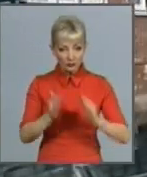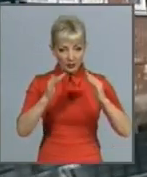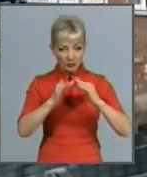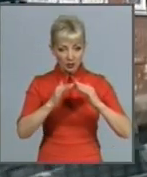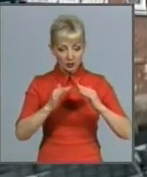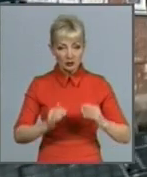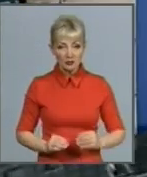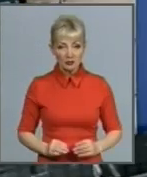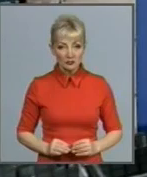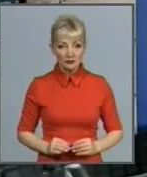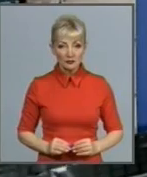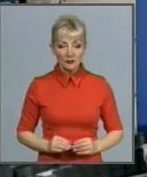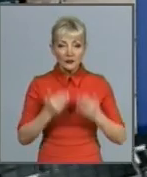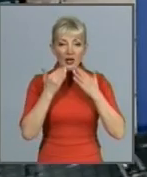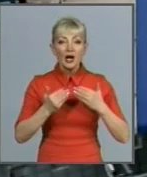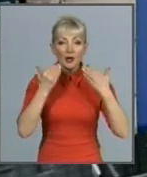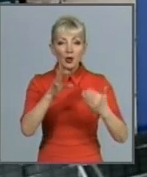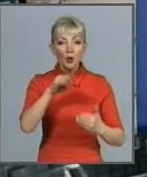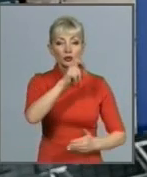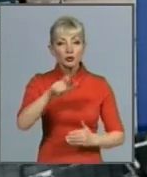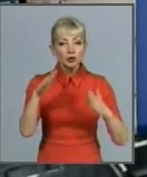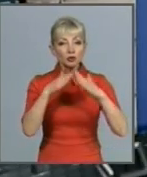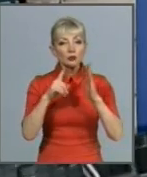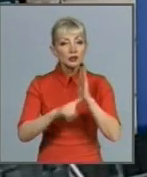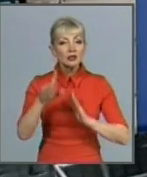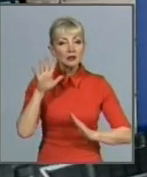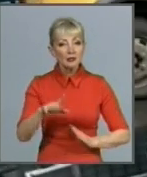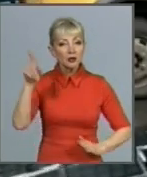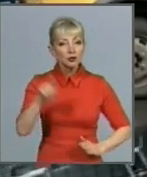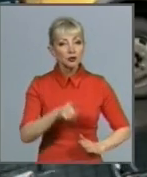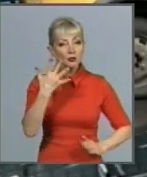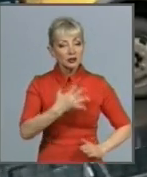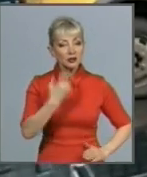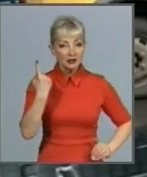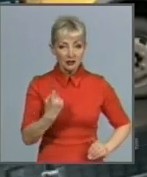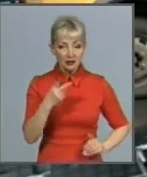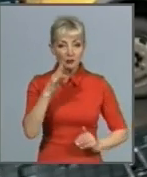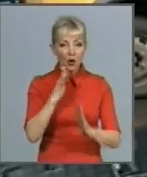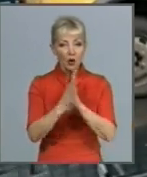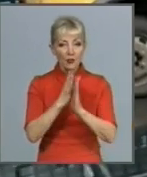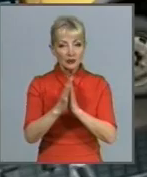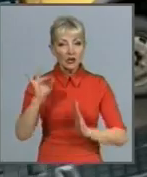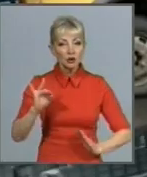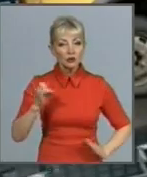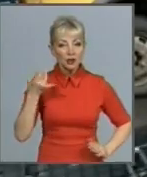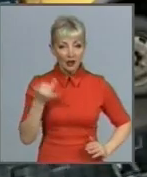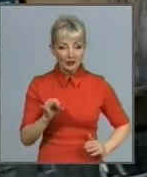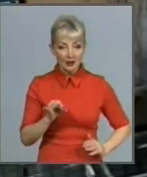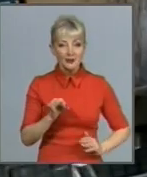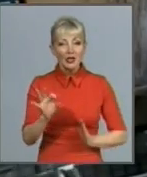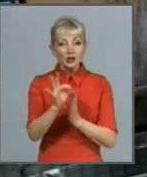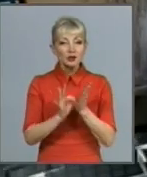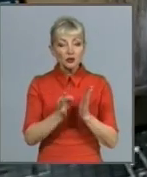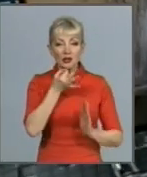Звернення від мешканців будинку 65-51 по проспекту Індустріальному. Оперативне реагування, два тижні